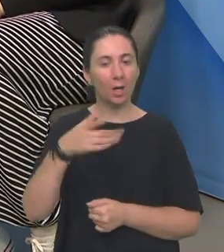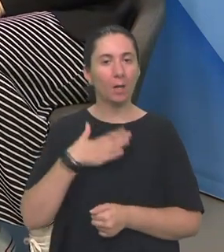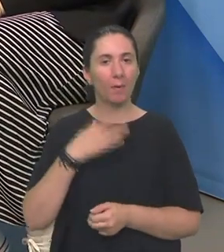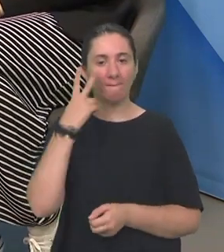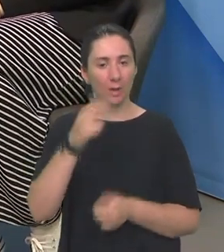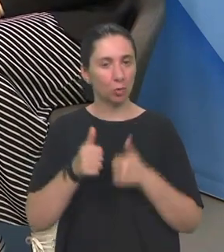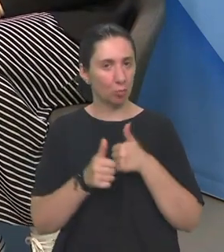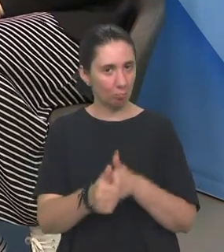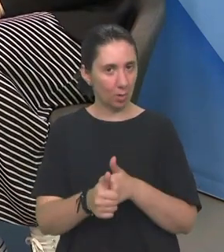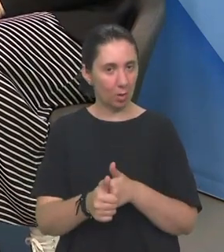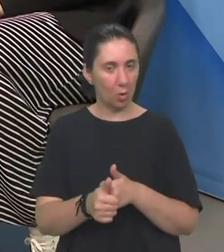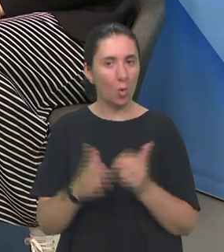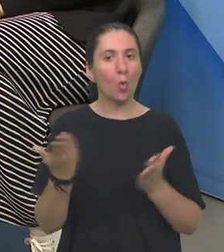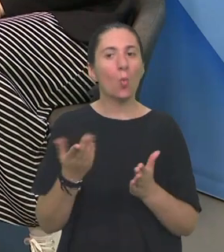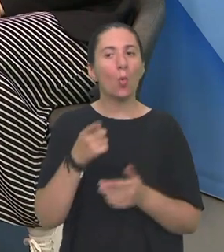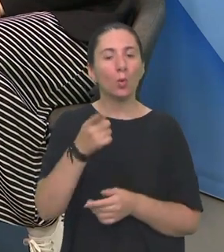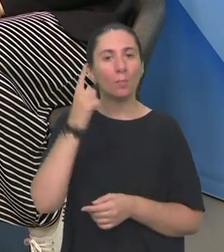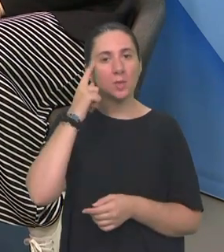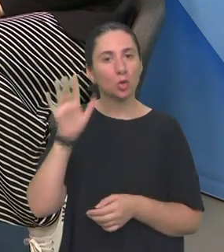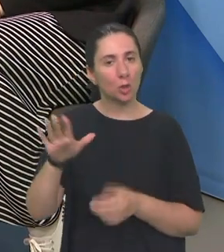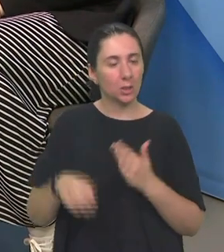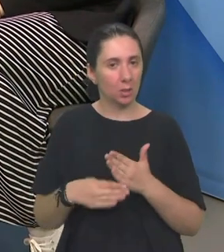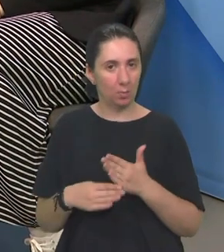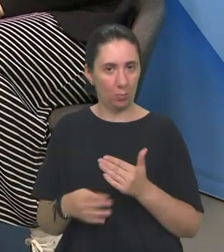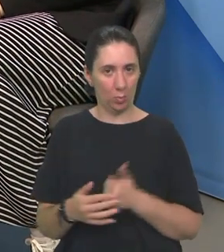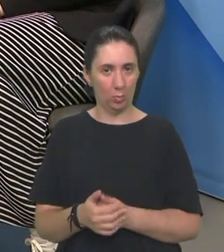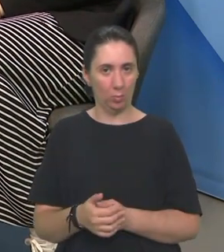i svoju videću pratiteljicu, koliko ti njezina pomoć znači?